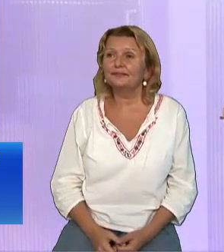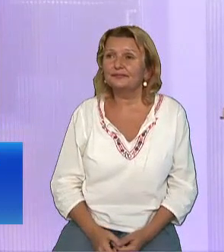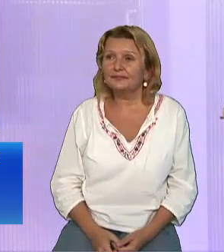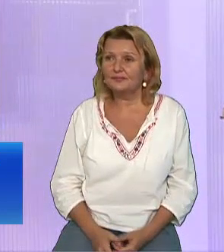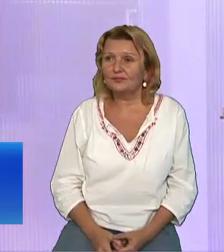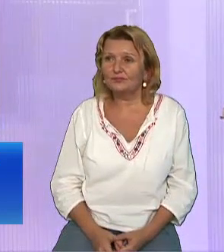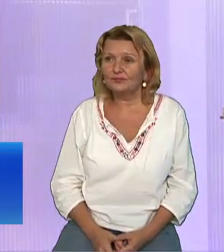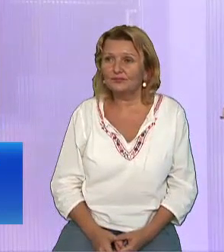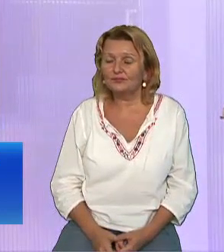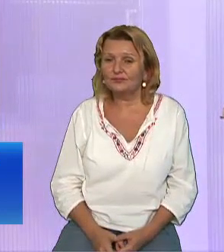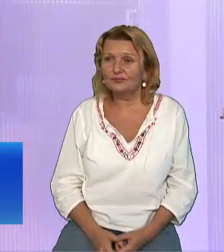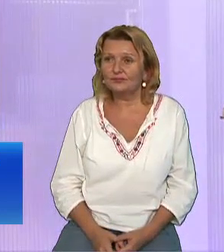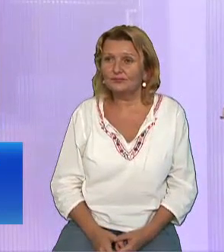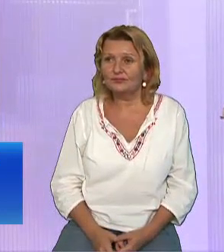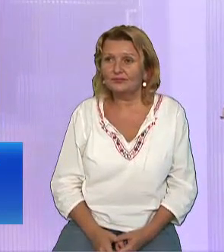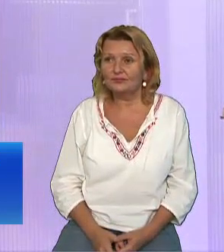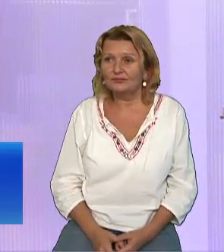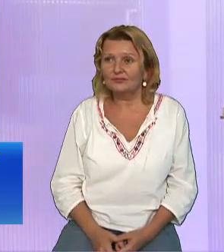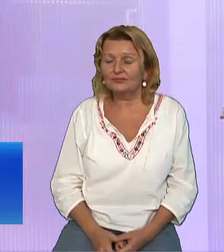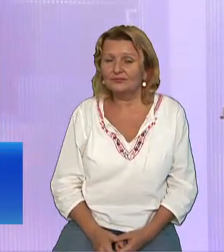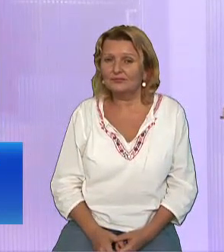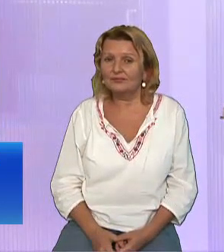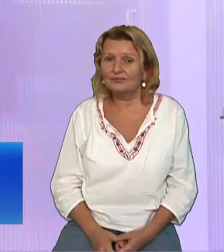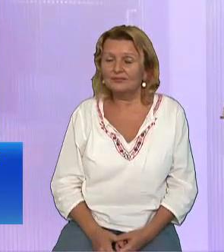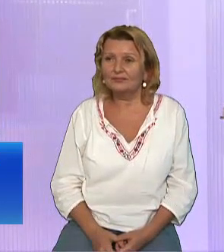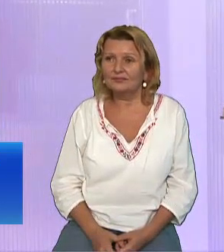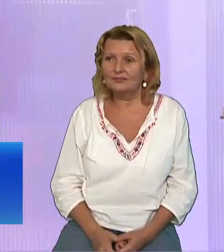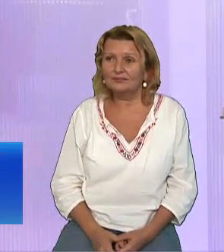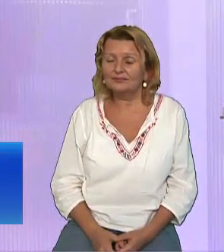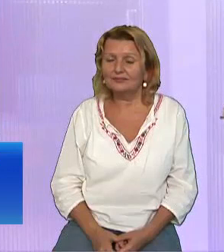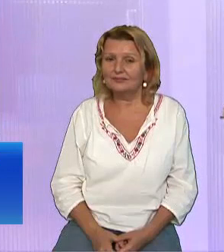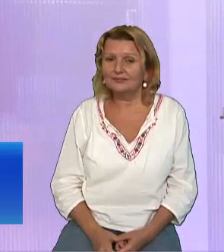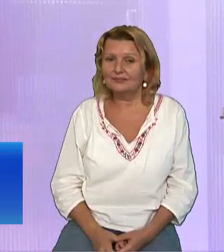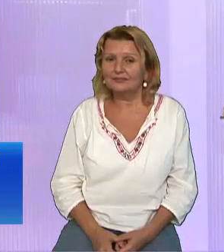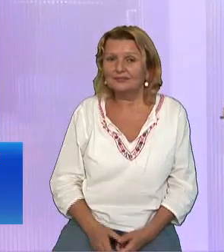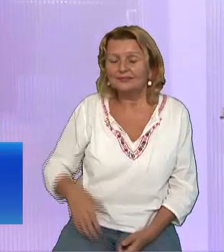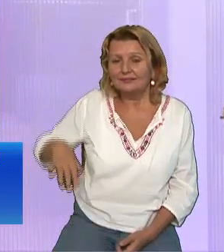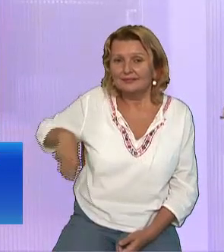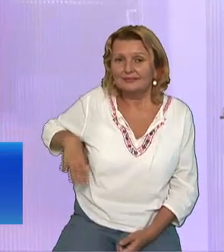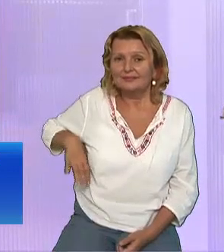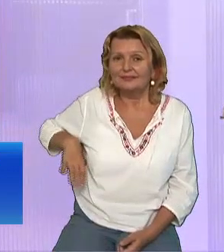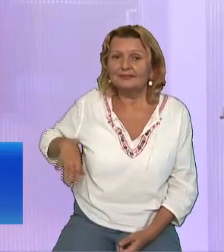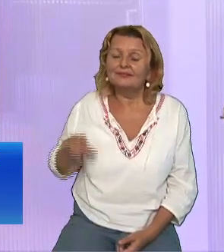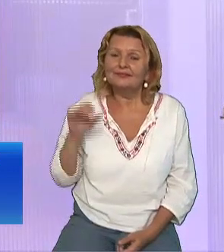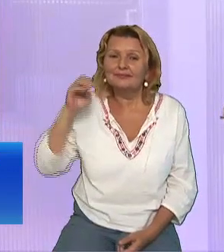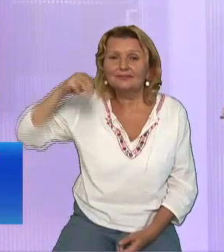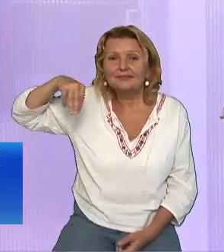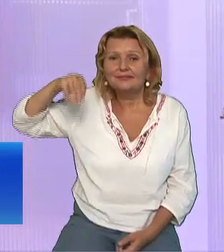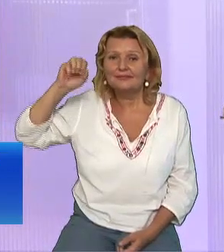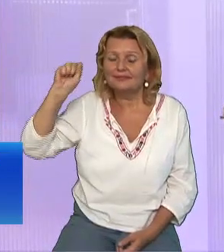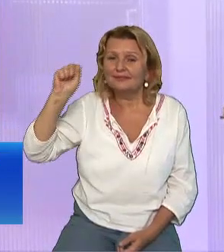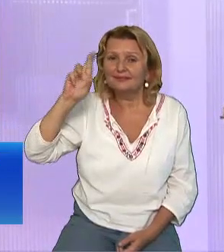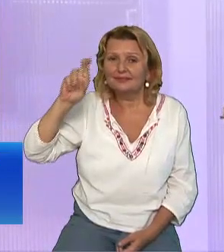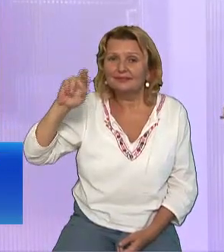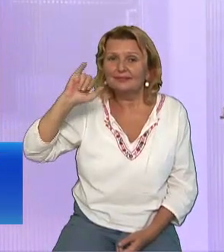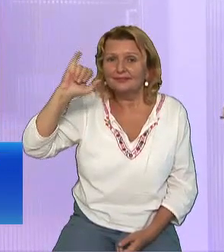Tu vrei să mă manipulezi? Lasă-mă, Domnule, în pace Ia du-te și vină peste două săptămâni Peste trei săptămâni Mă mai gândesc și eu ce fac cu Iisus Îl nas